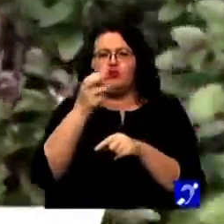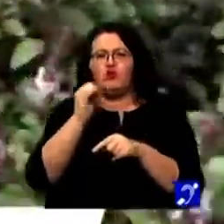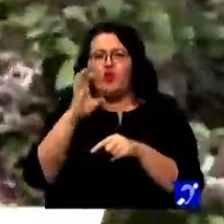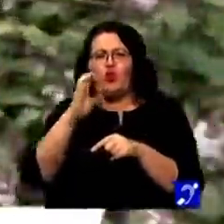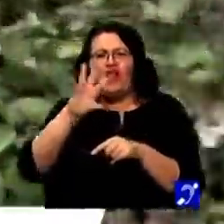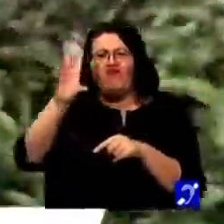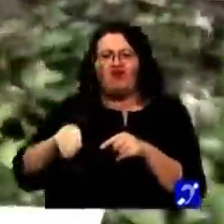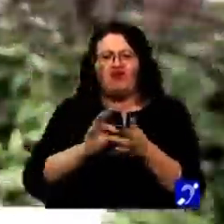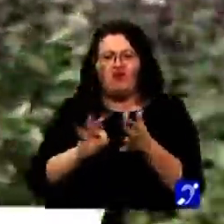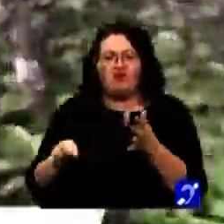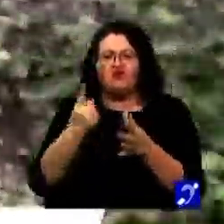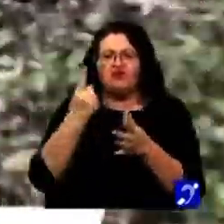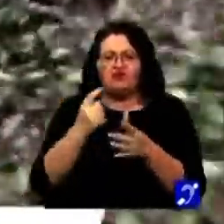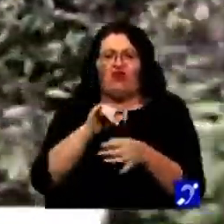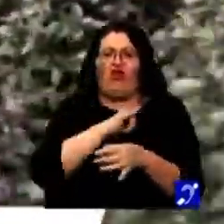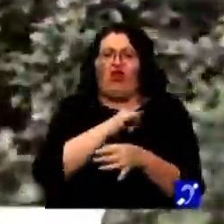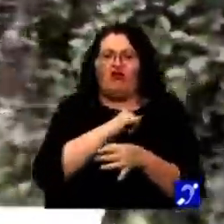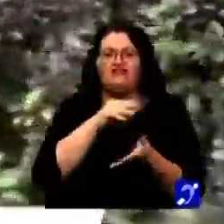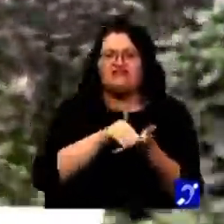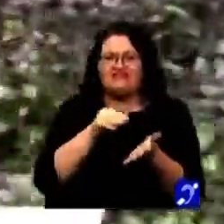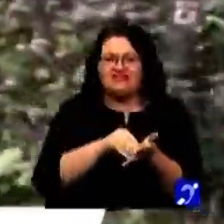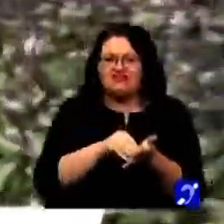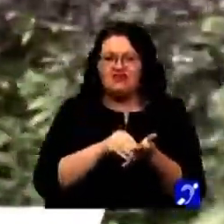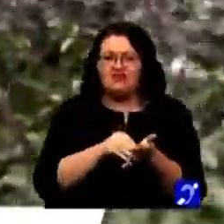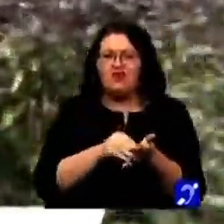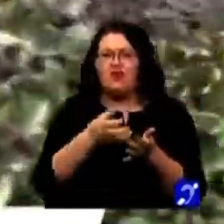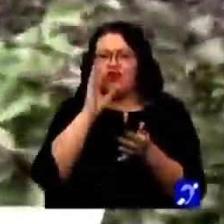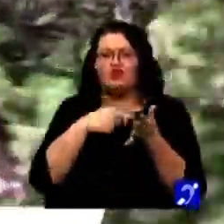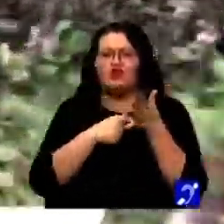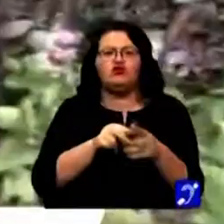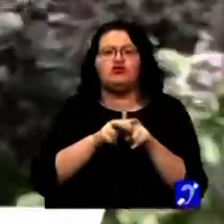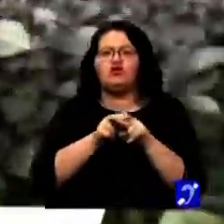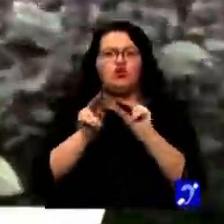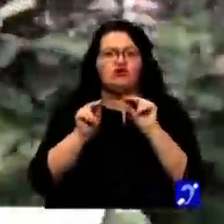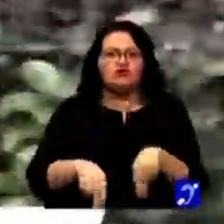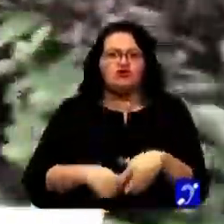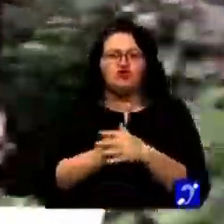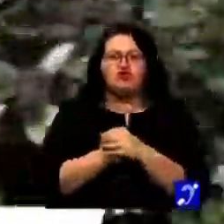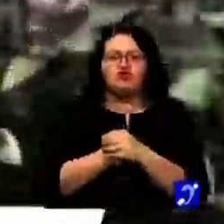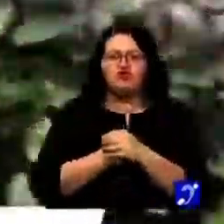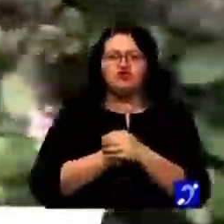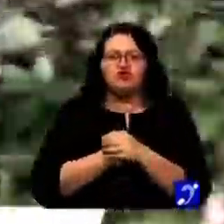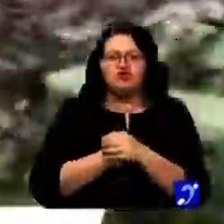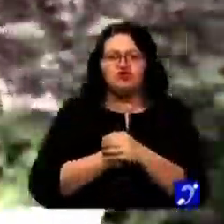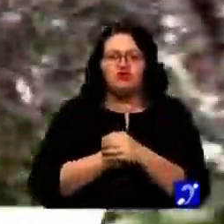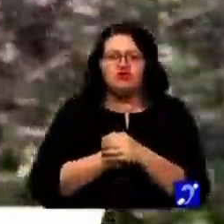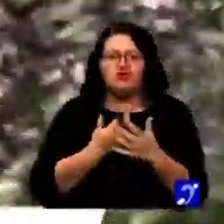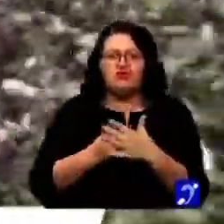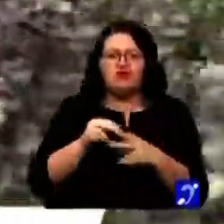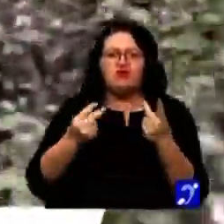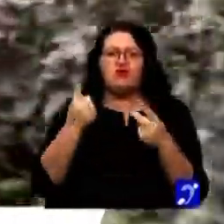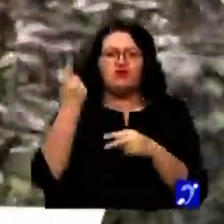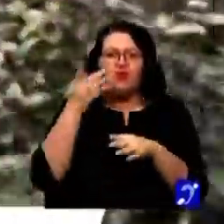secundă. Iar la această băutură cum ați ajuns? În principiu, în prima fază, am